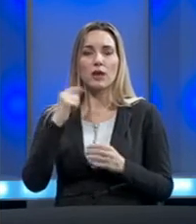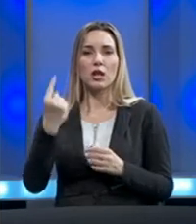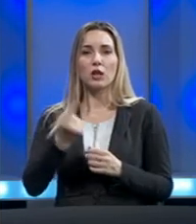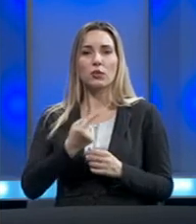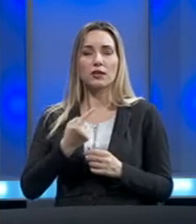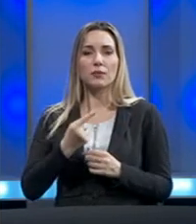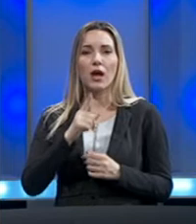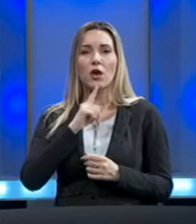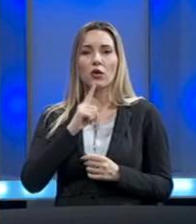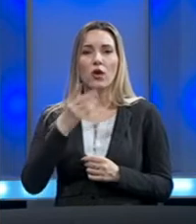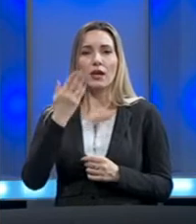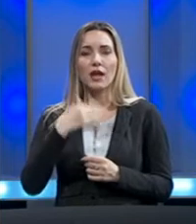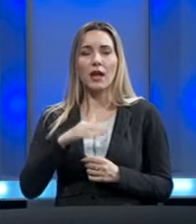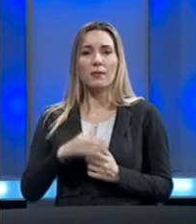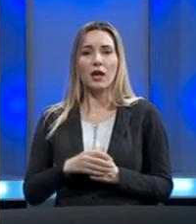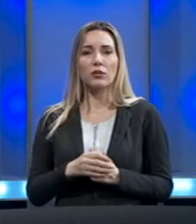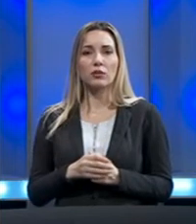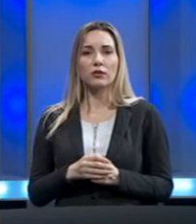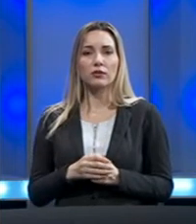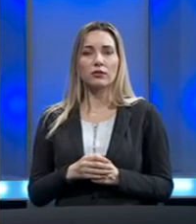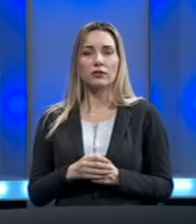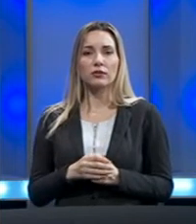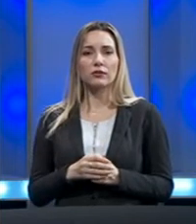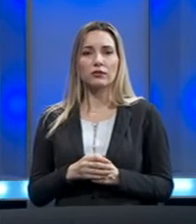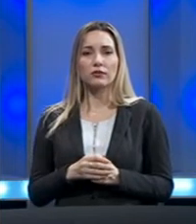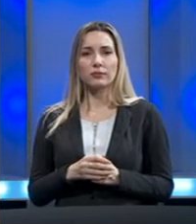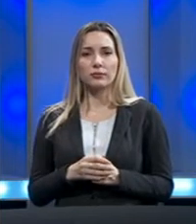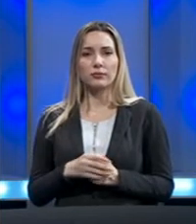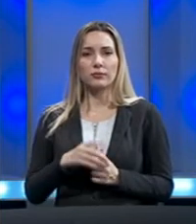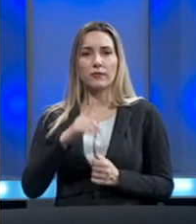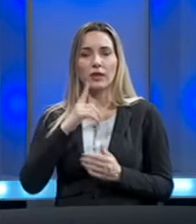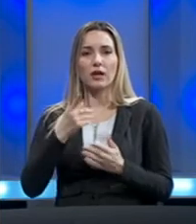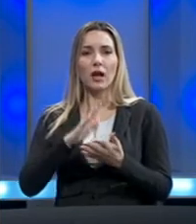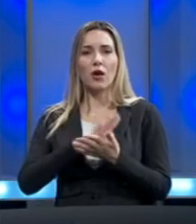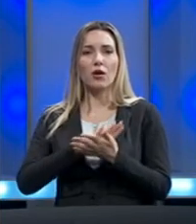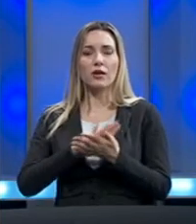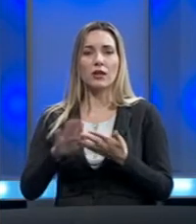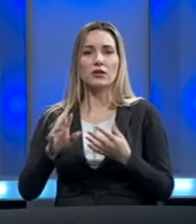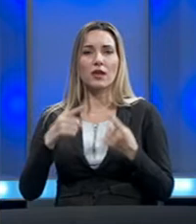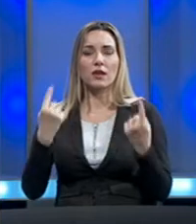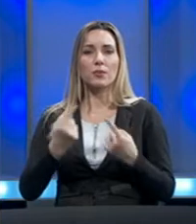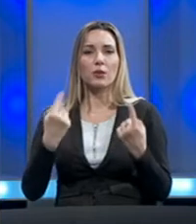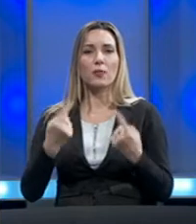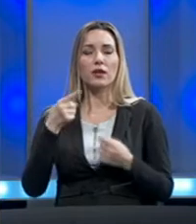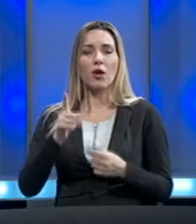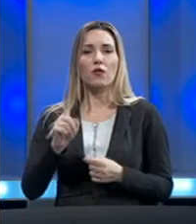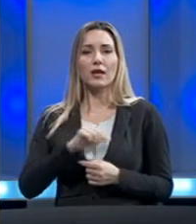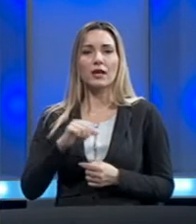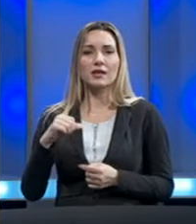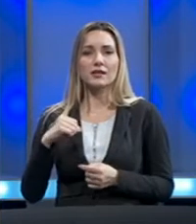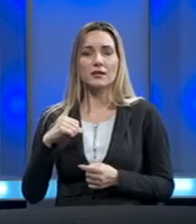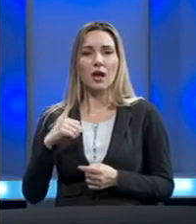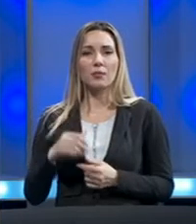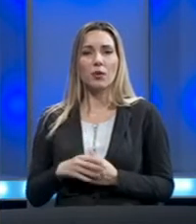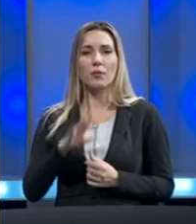koji nemaju naučnih background ili su želi samo promocije za gurnu te teze. Međutim, ovdje nije samo, da